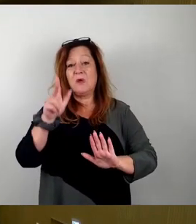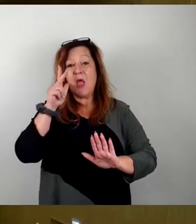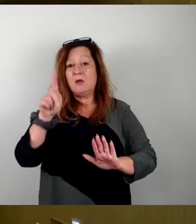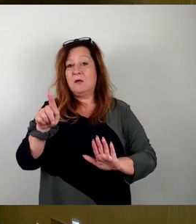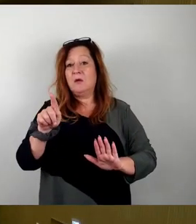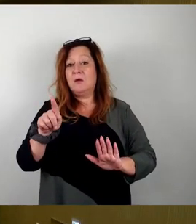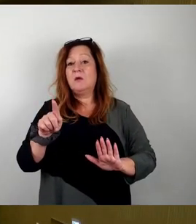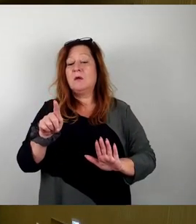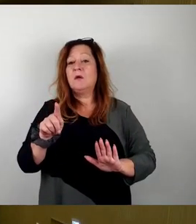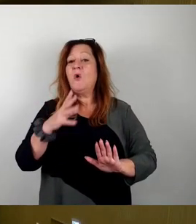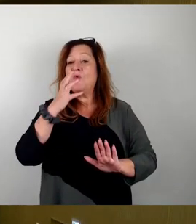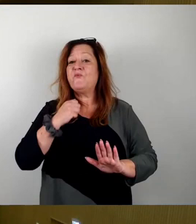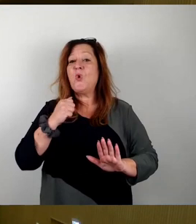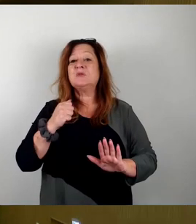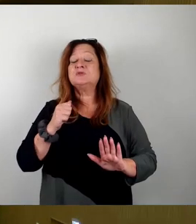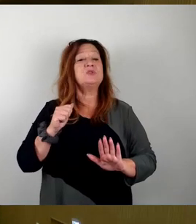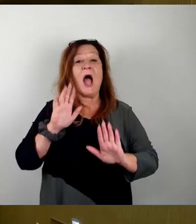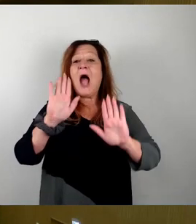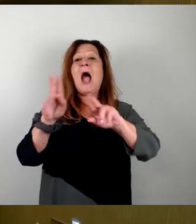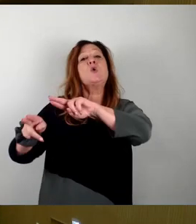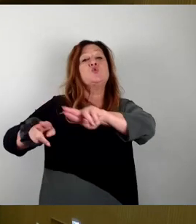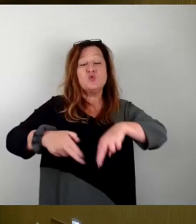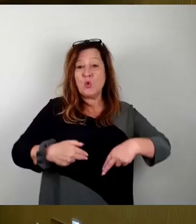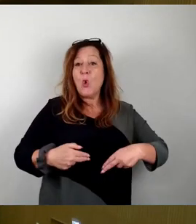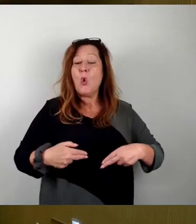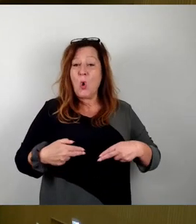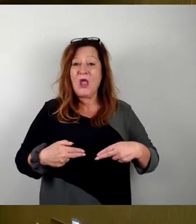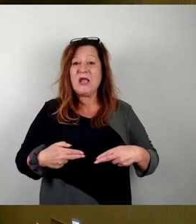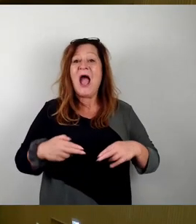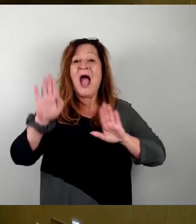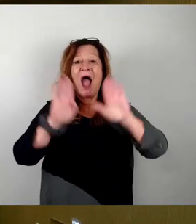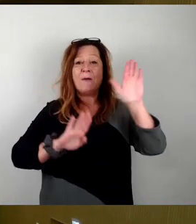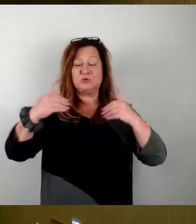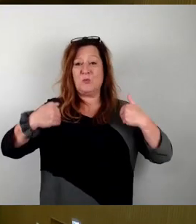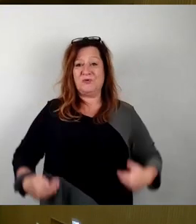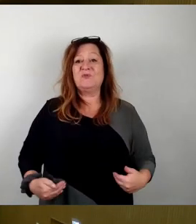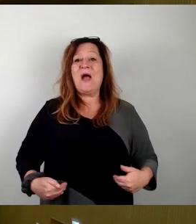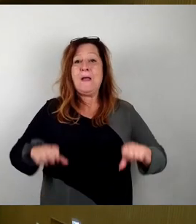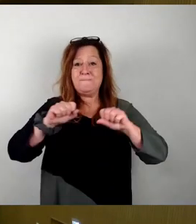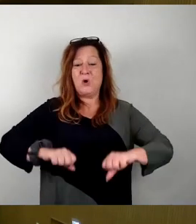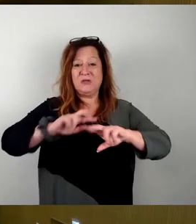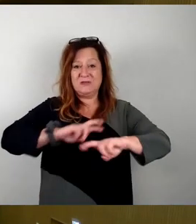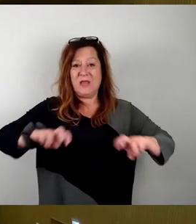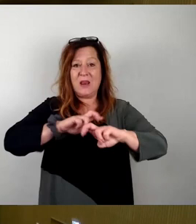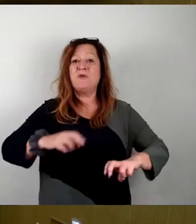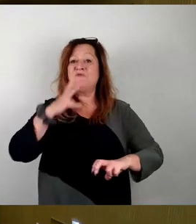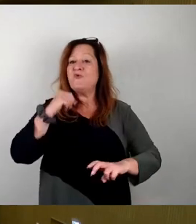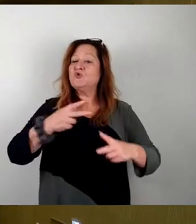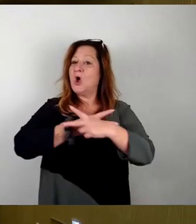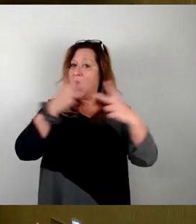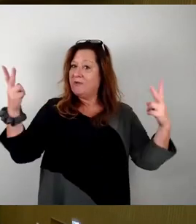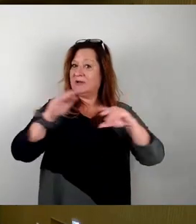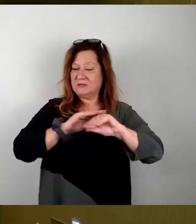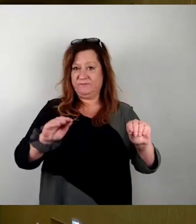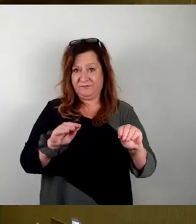zum Abstimmungsverhalten unserer Fraktion zur Potenzialanalyse. Wir haben uns am Ende enthalten, denn ich will es noch einmal für die Öffentlichkeit klar machen. Am Ende kommt